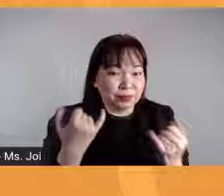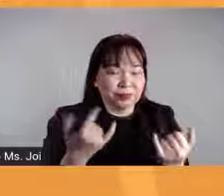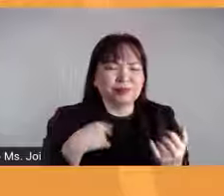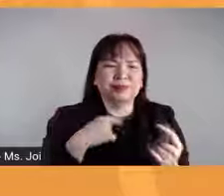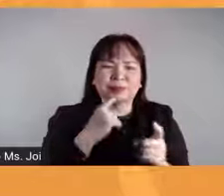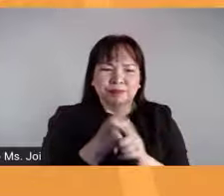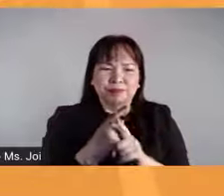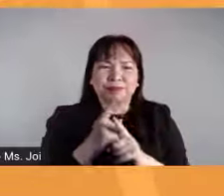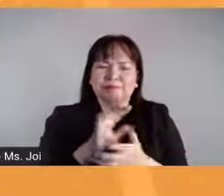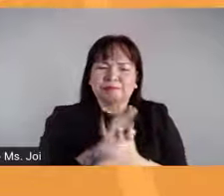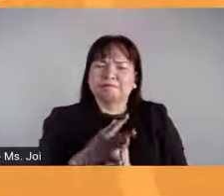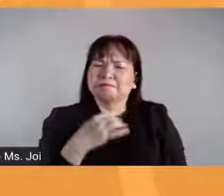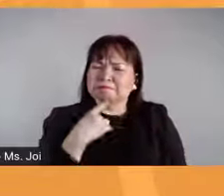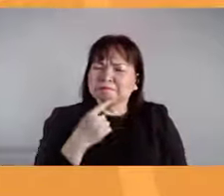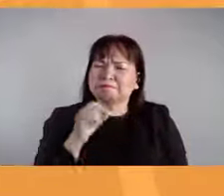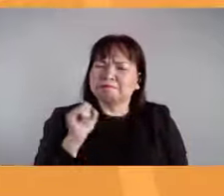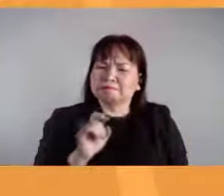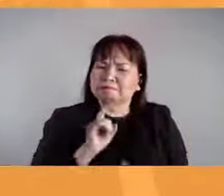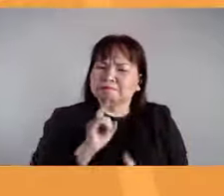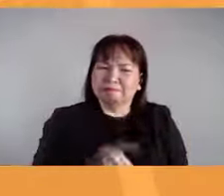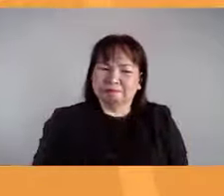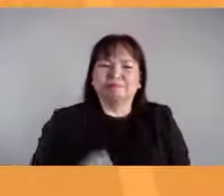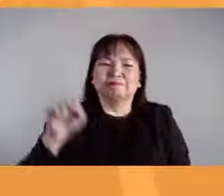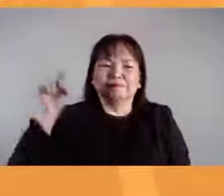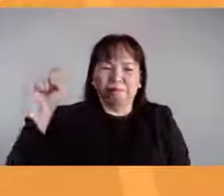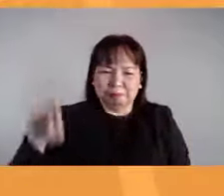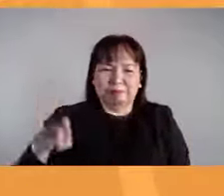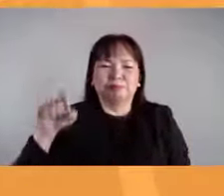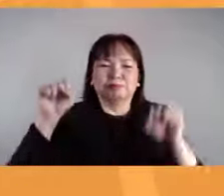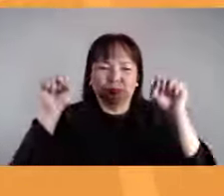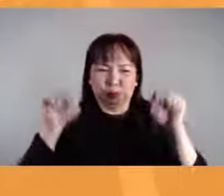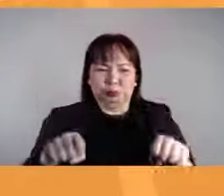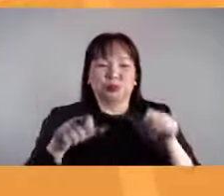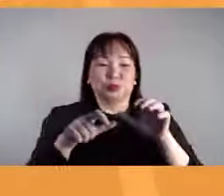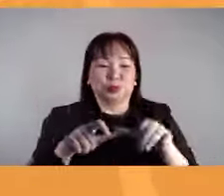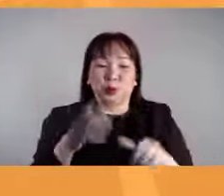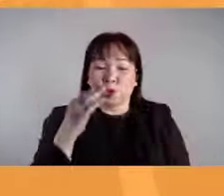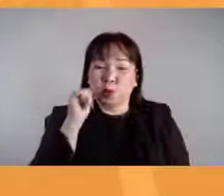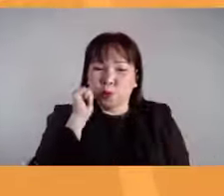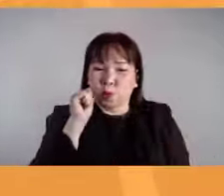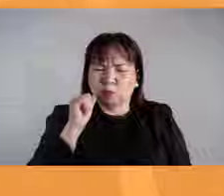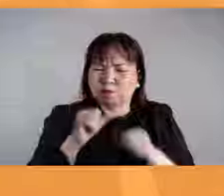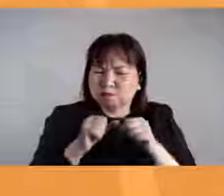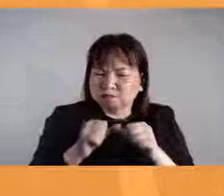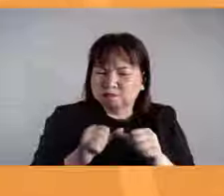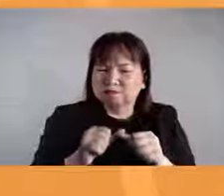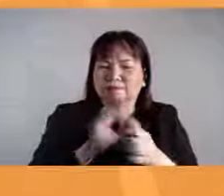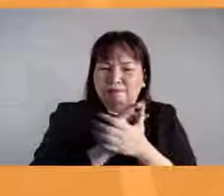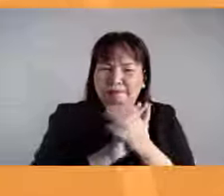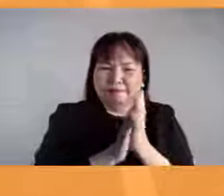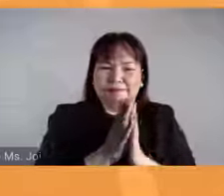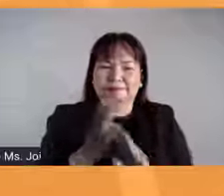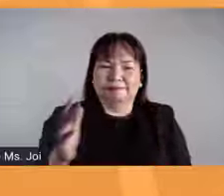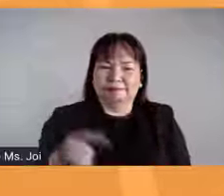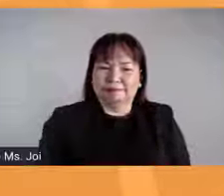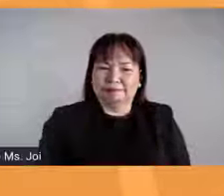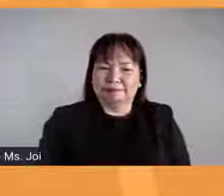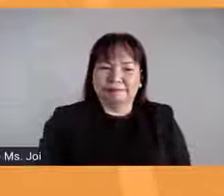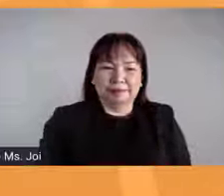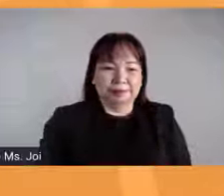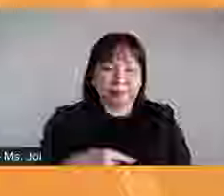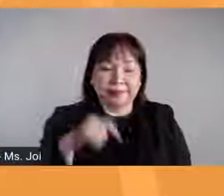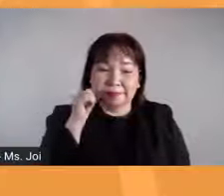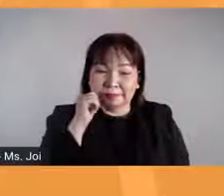namang mapapasabi ka na lang ng Dapat, Pwede! Dahil palaging wagas at dalisay. Palagi rin po nating